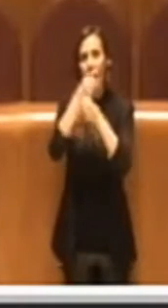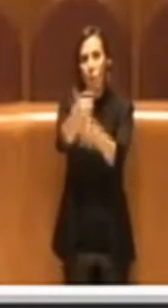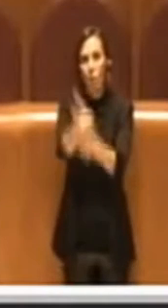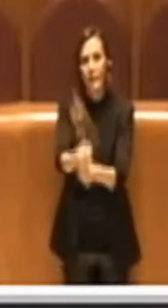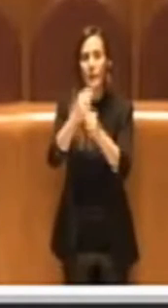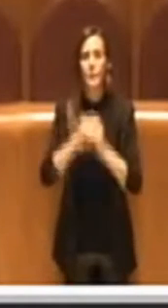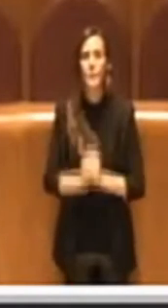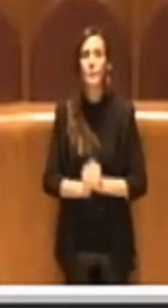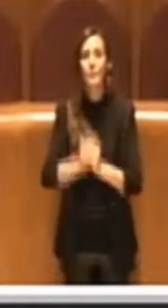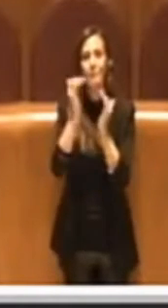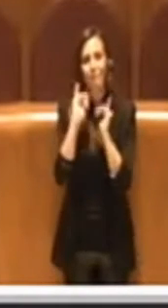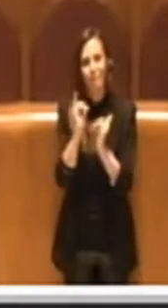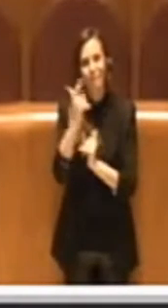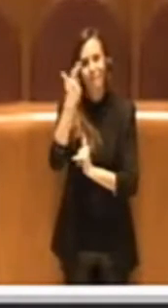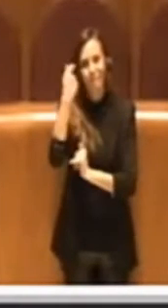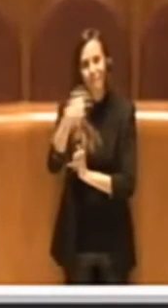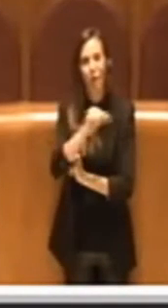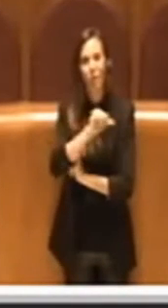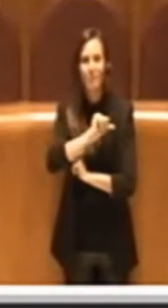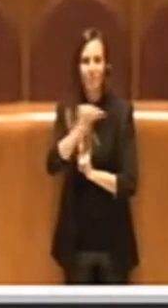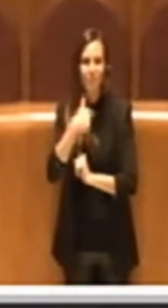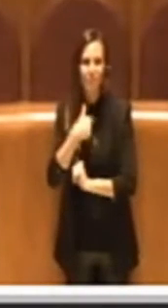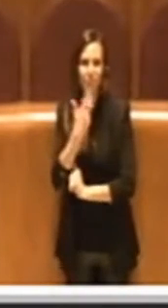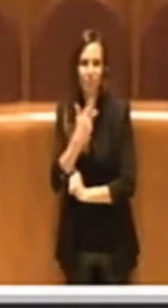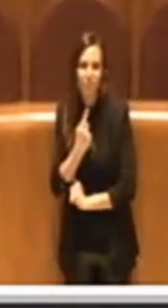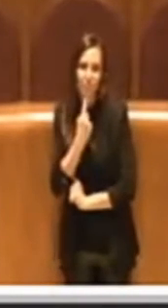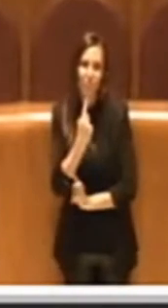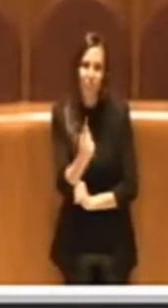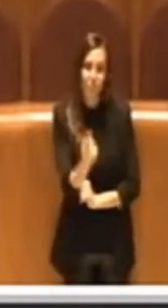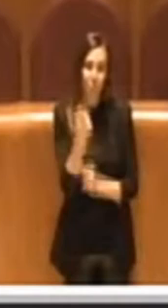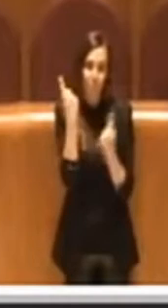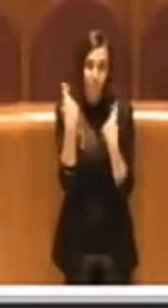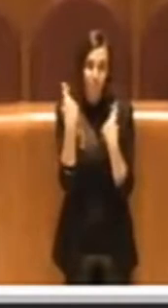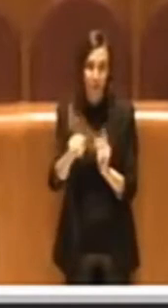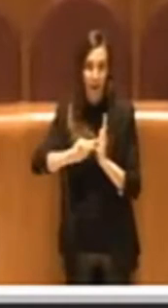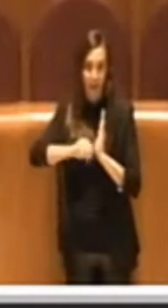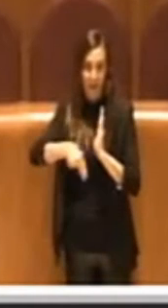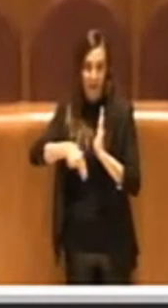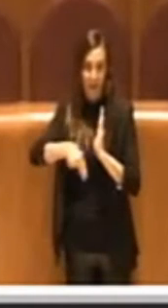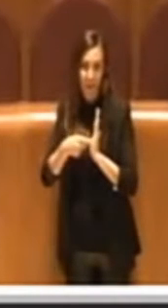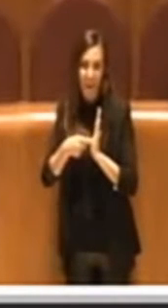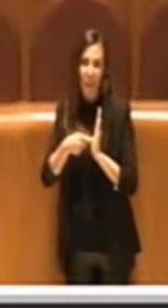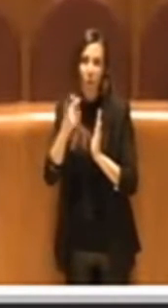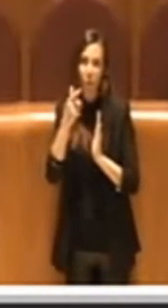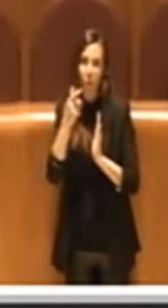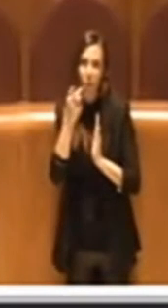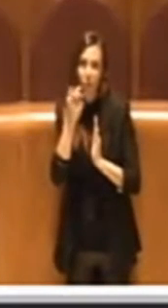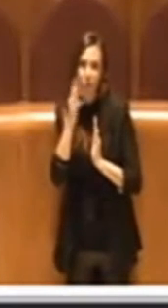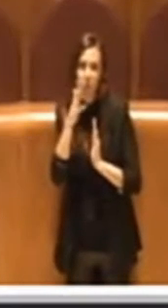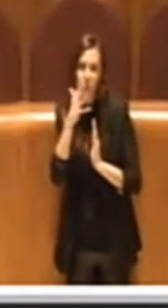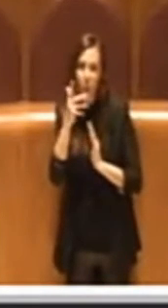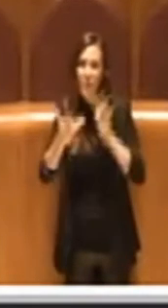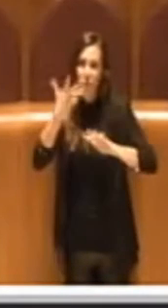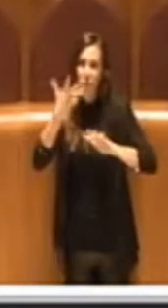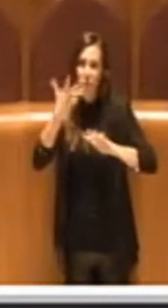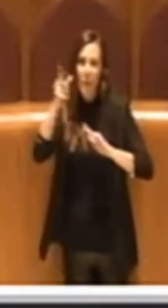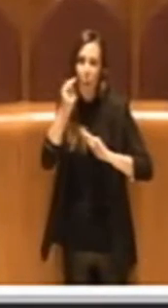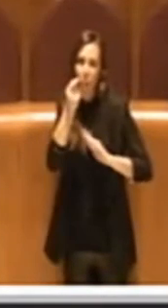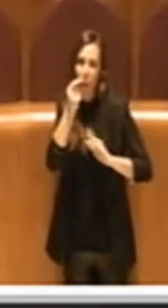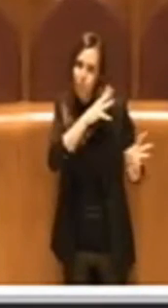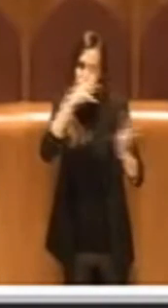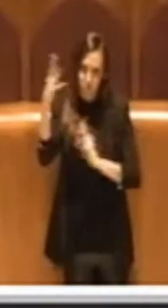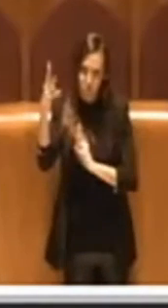Sì, Presidente, solo per dire che probabilmente su questo emendamento c'è stato un fraintendimento della sorrintendenza. Questo